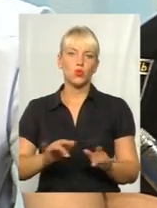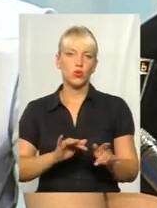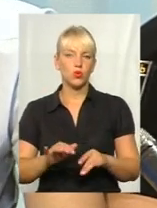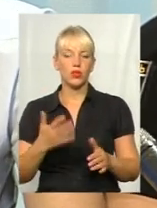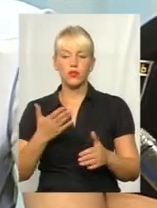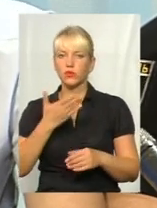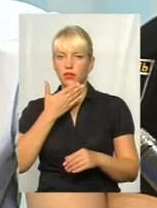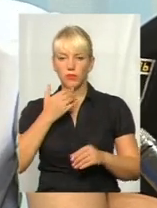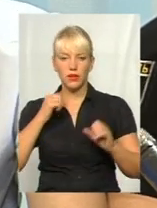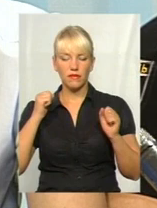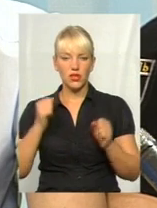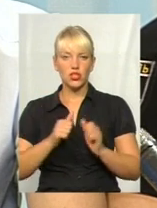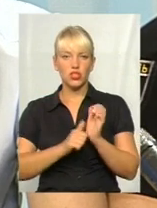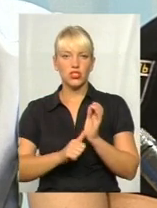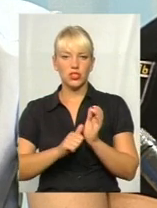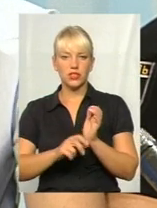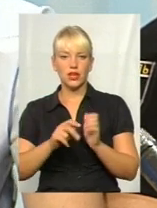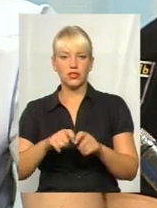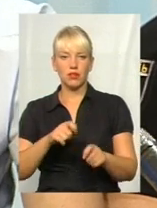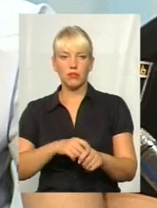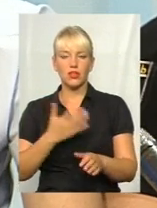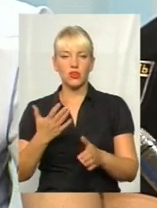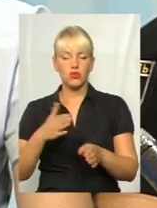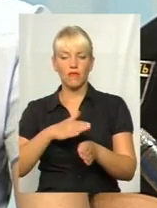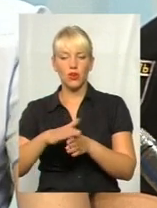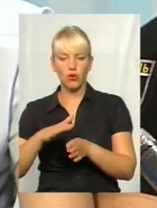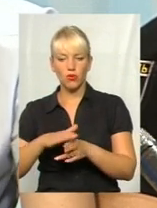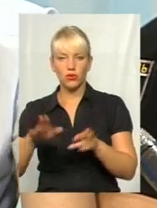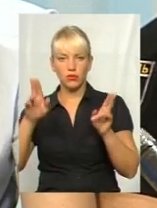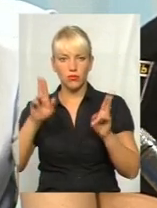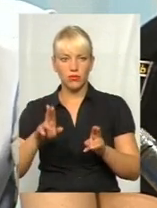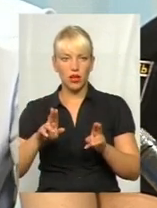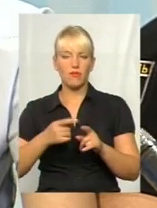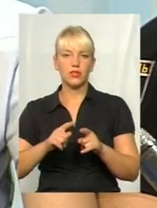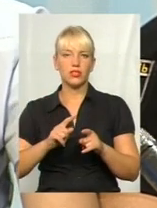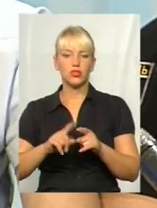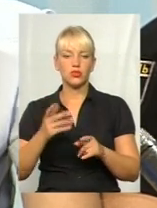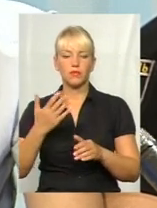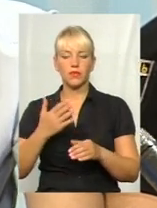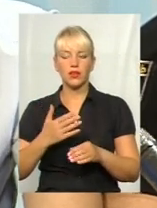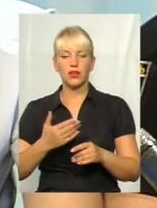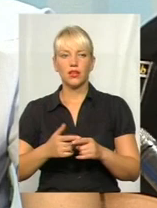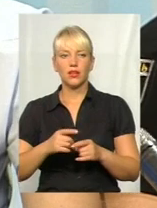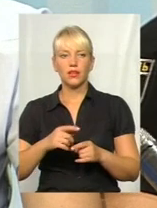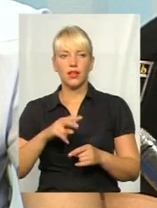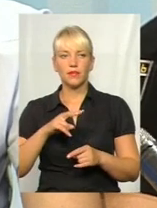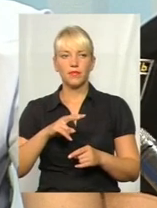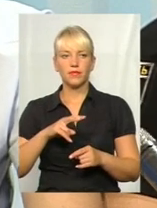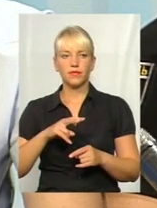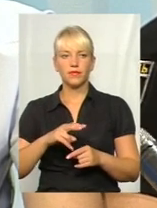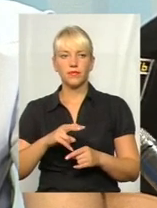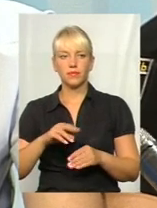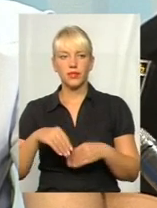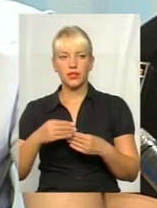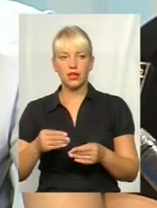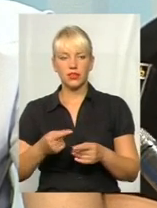швидкість в місті 60 кілометрів, якби вони виконували вимоги пунктів правил 18-1, що під'їжджаючи до пішохідного переходу, водій повинен зупинитися, надати перевагу в